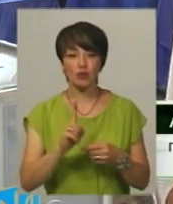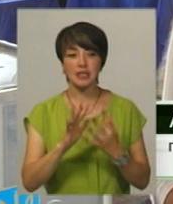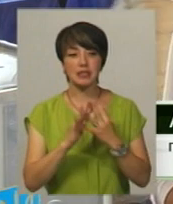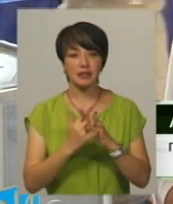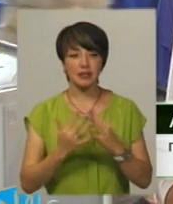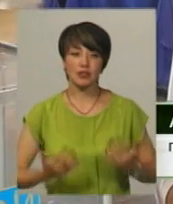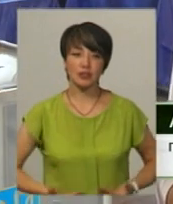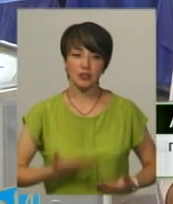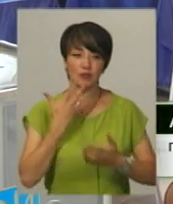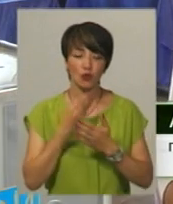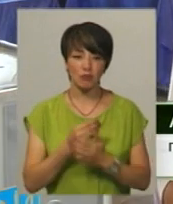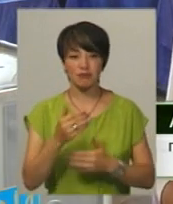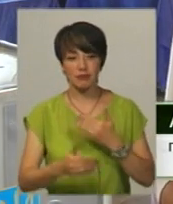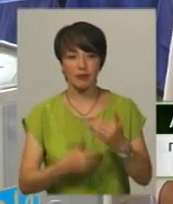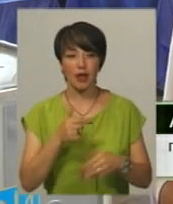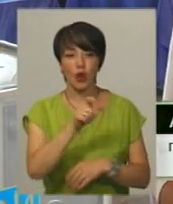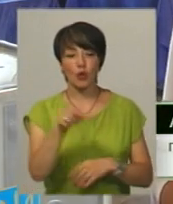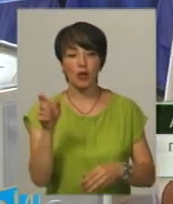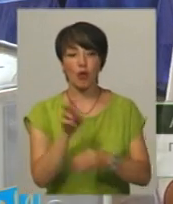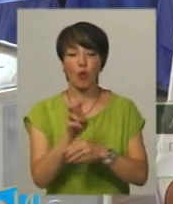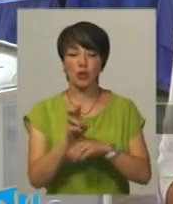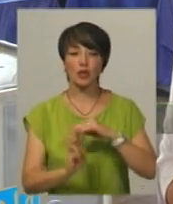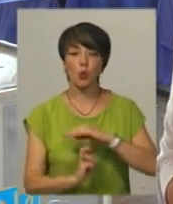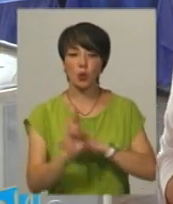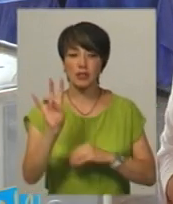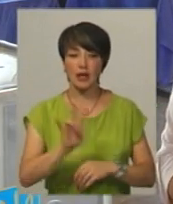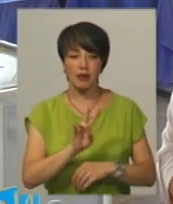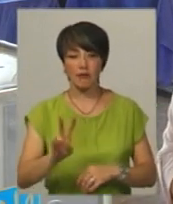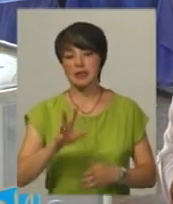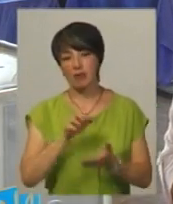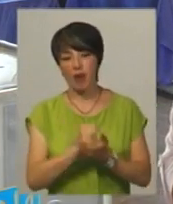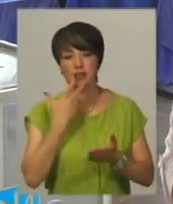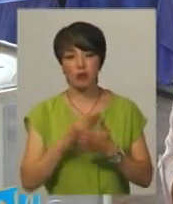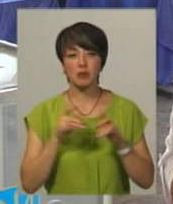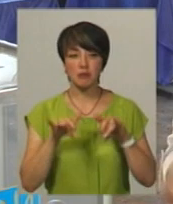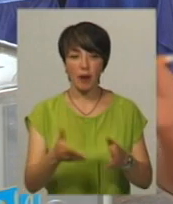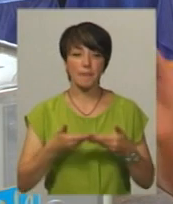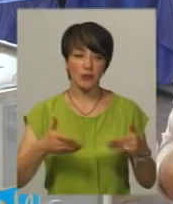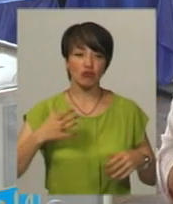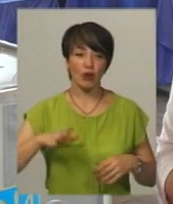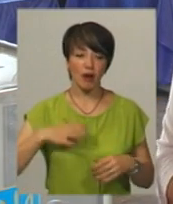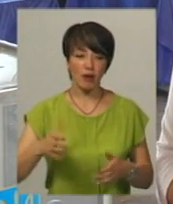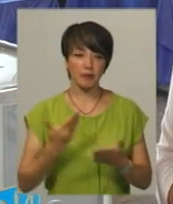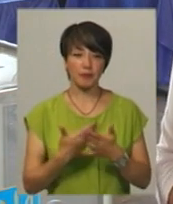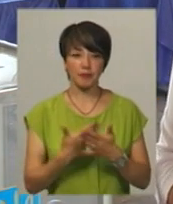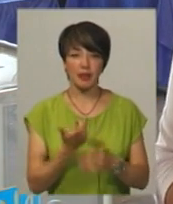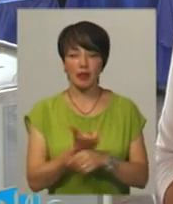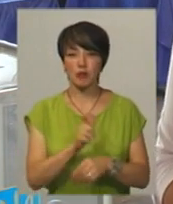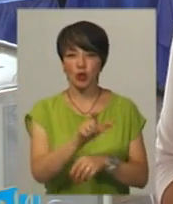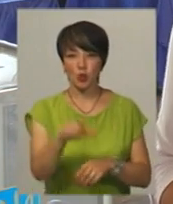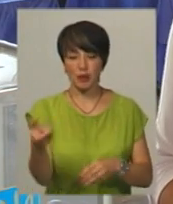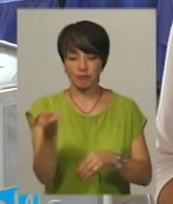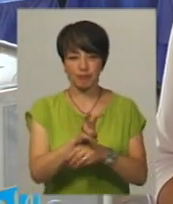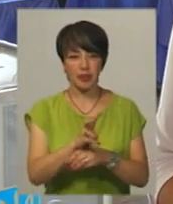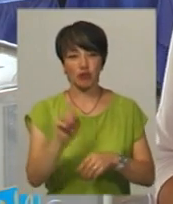селище живе своїм життям, і дуже багато людей ходить до церкви, займається своїми справами. Так що ми очікуємо найбільше виборців